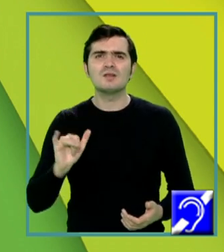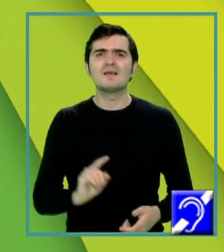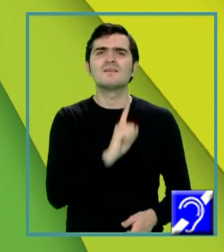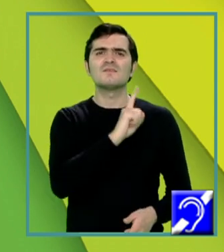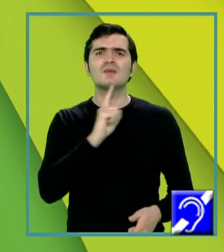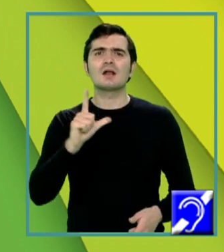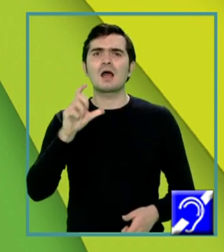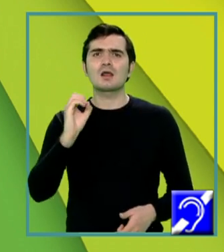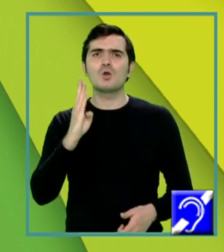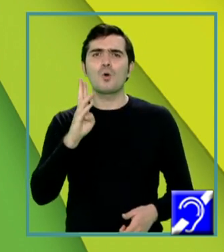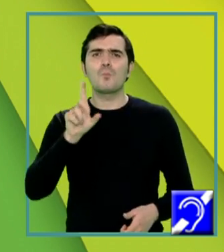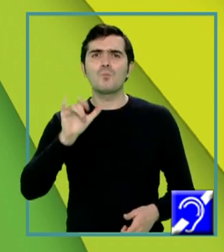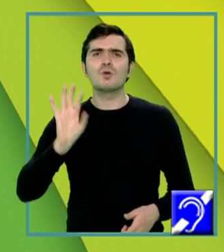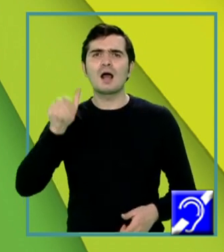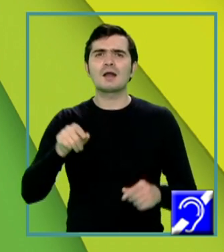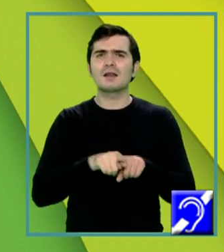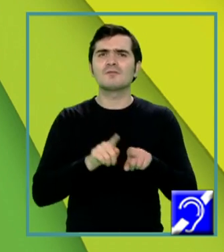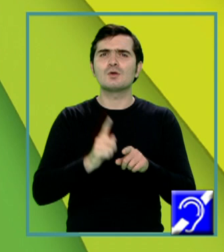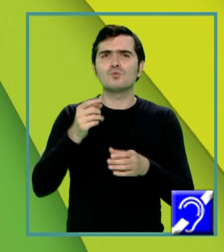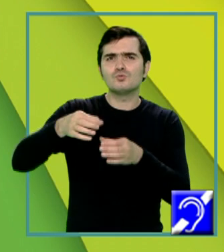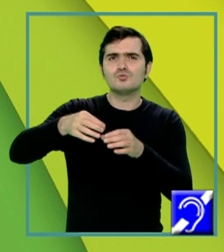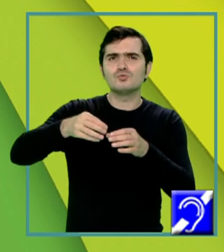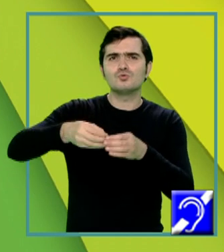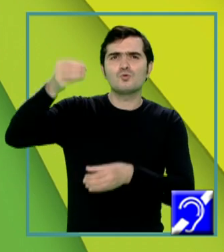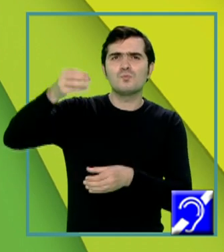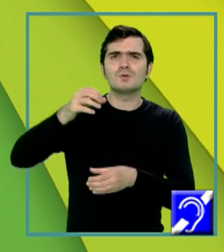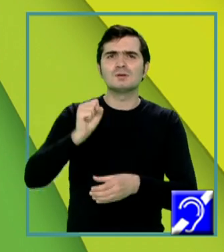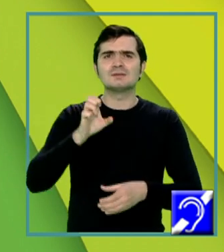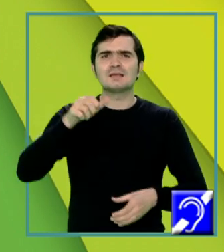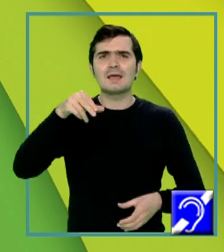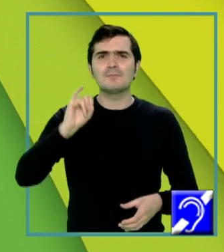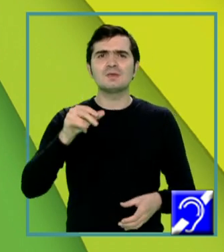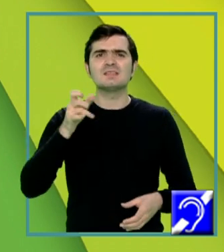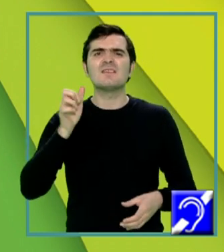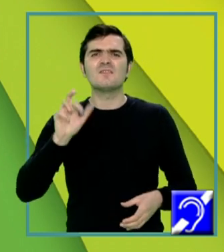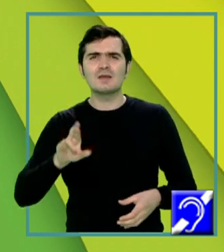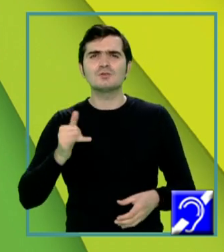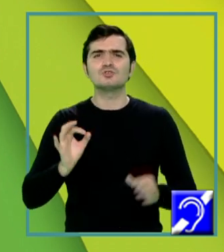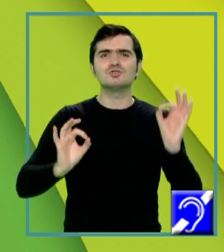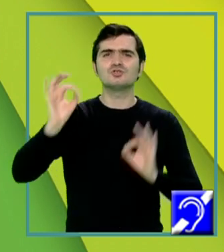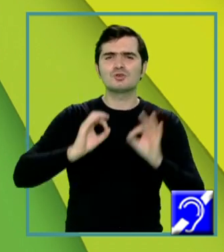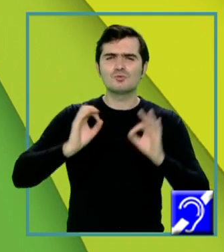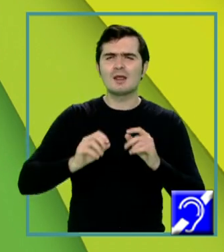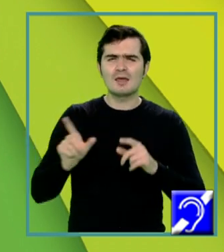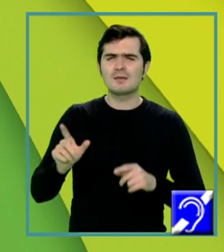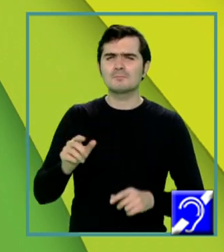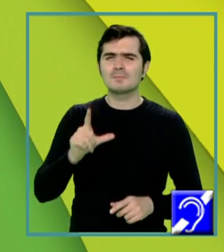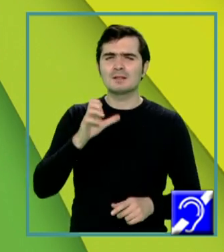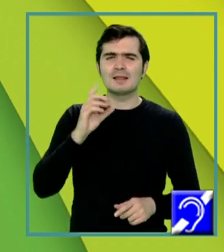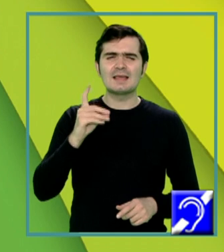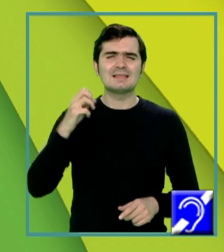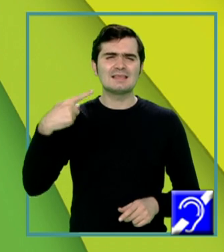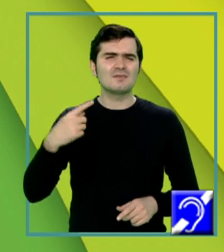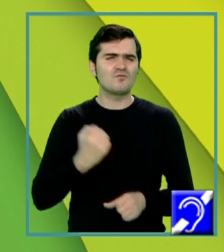conține tubi seminiferi, contorți și celule laidig, extrem de importante în